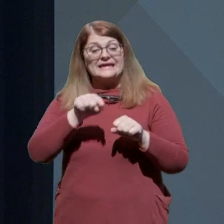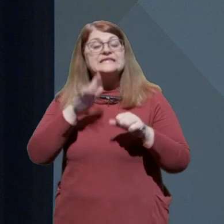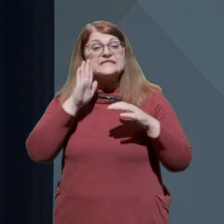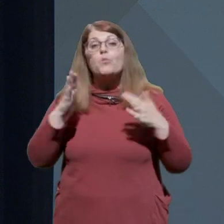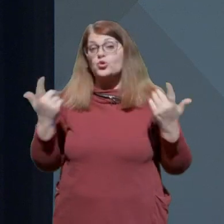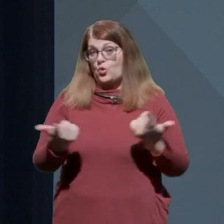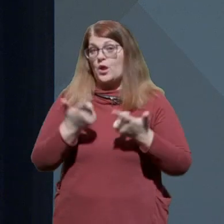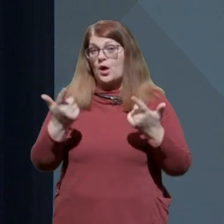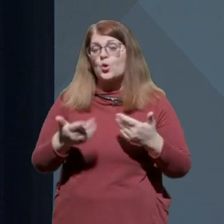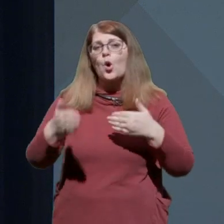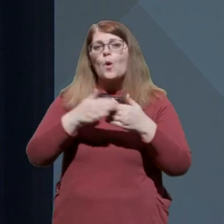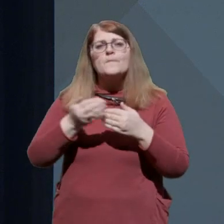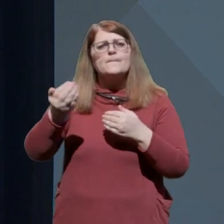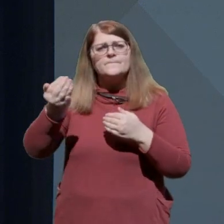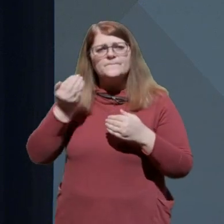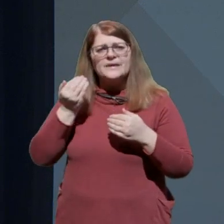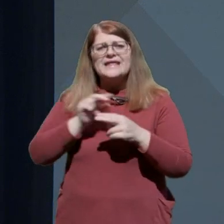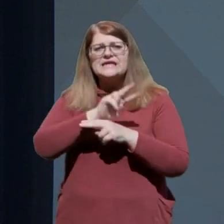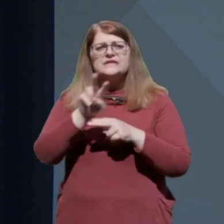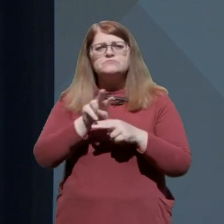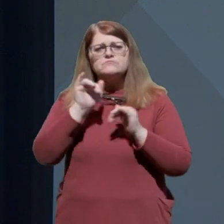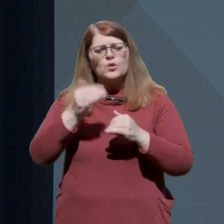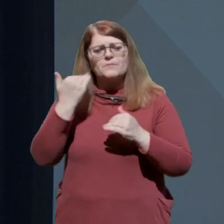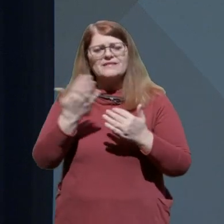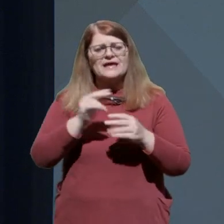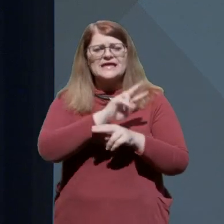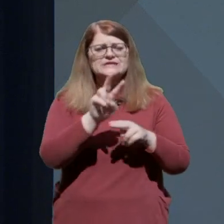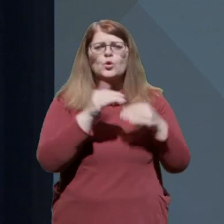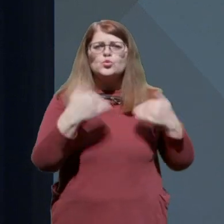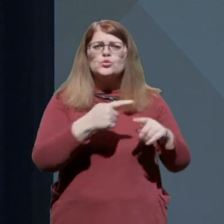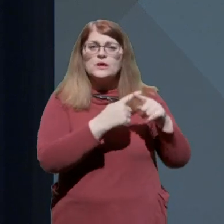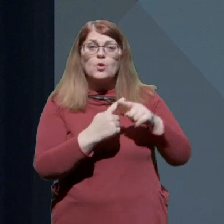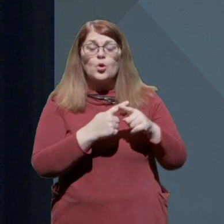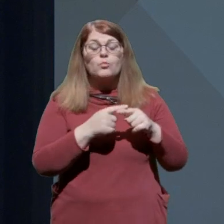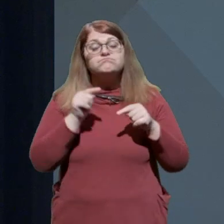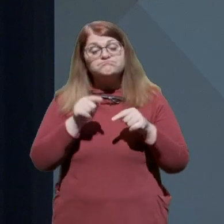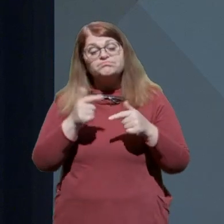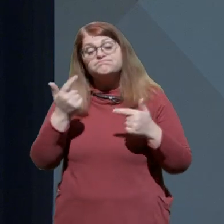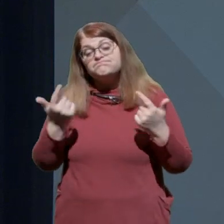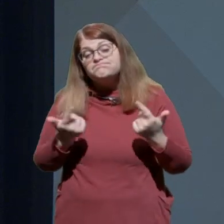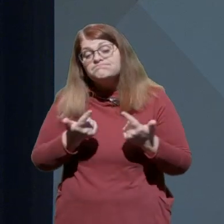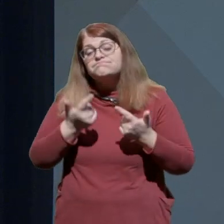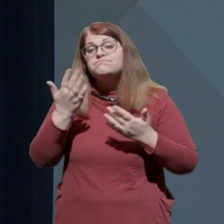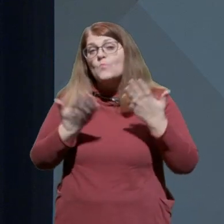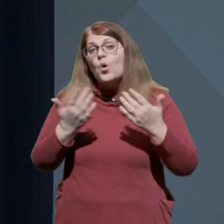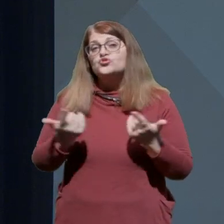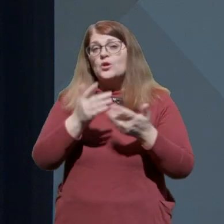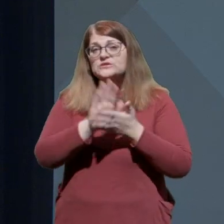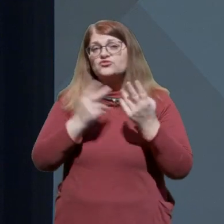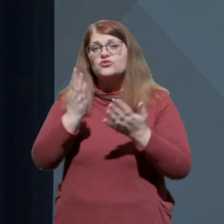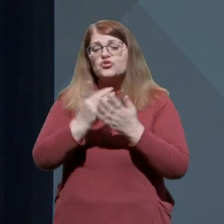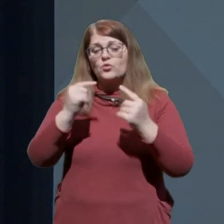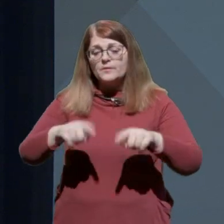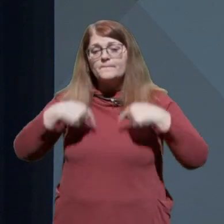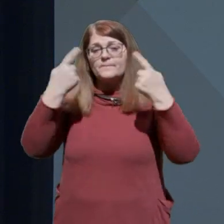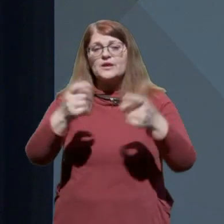ob predhodni izpolnitvi nekaterih nujnih pogojev mogoče začele veljavljati že od prihodnjega